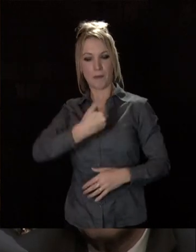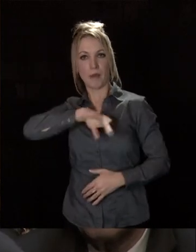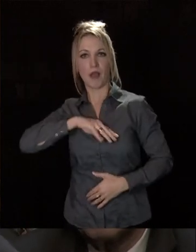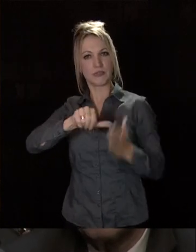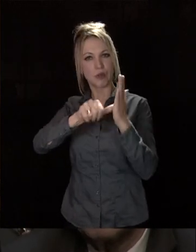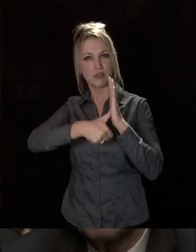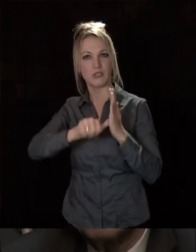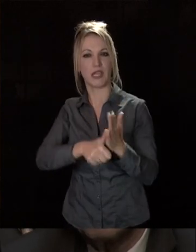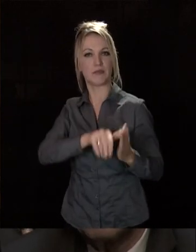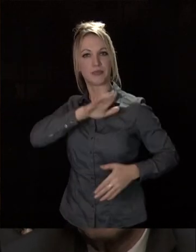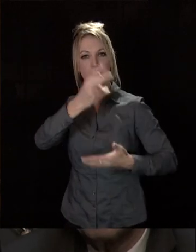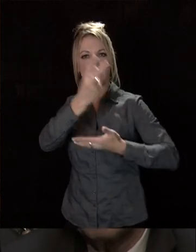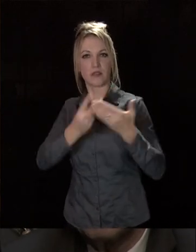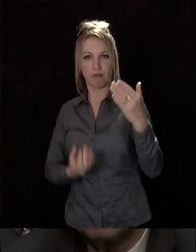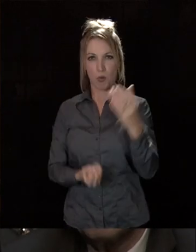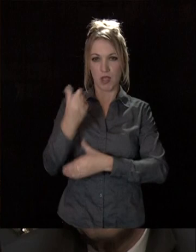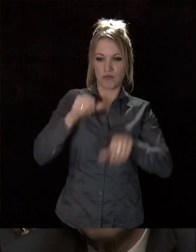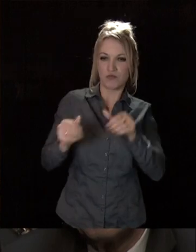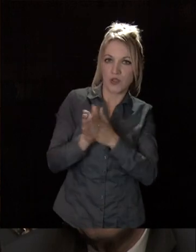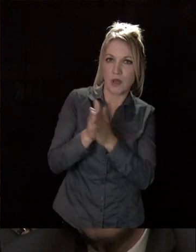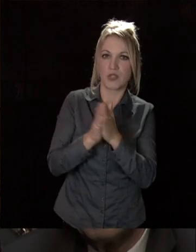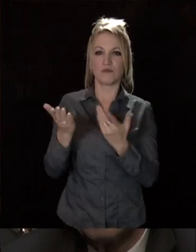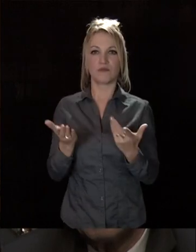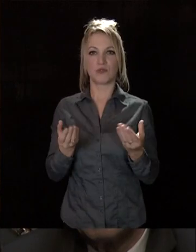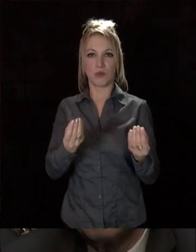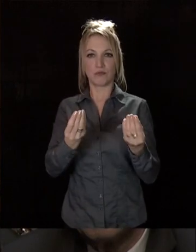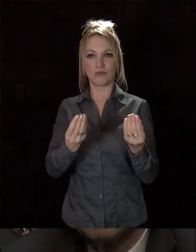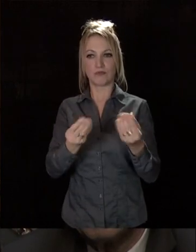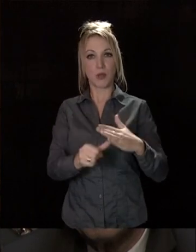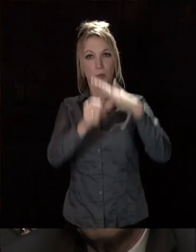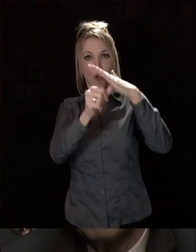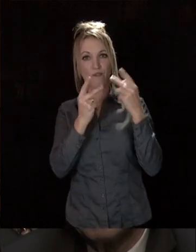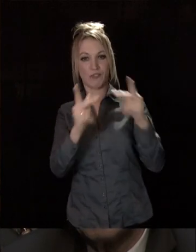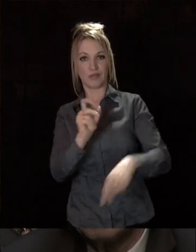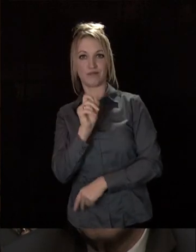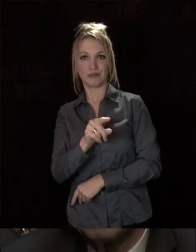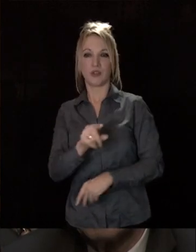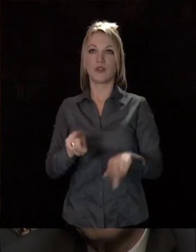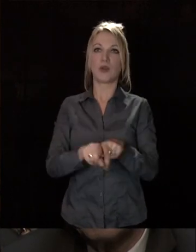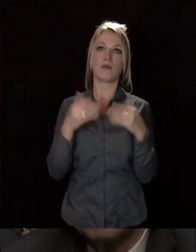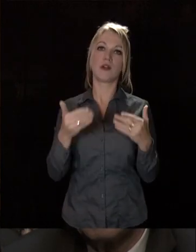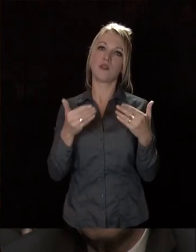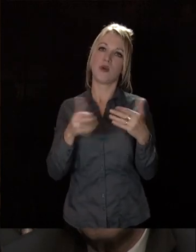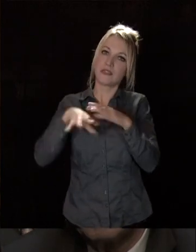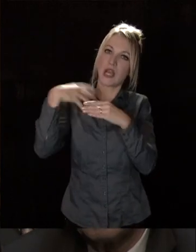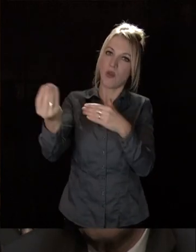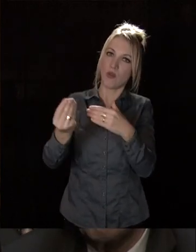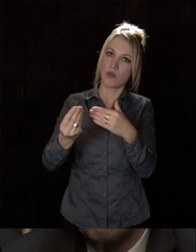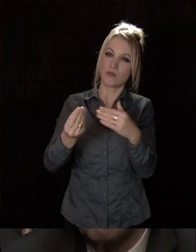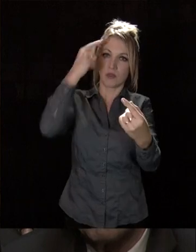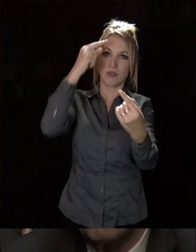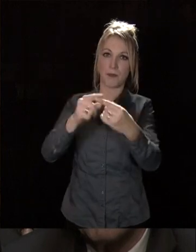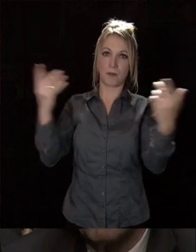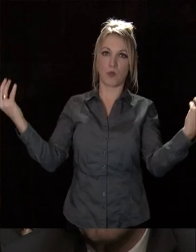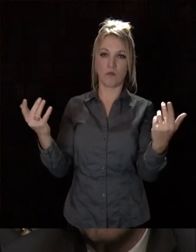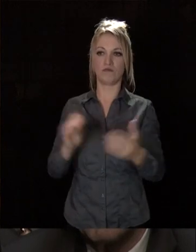identité graphique moderne et dynamique, une métropole qui se tourne désormais vers l'extérieur avec l